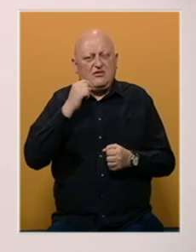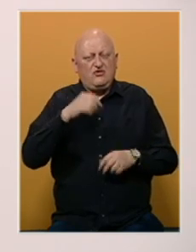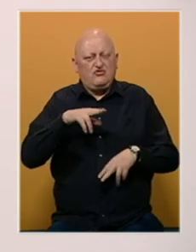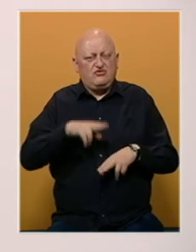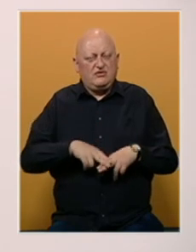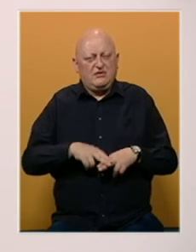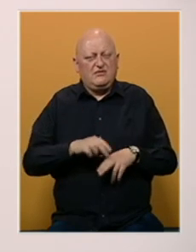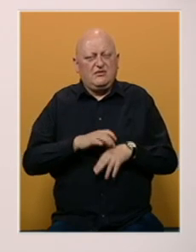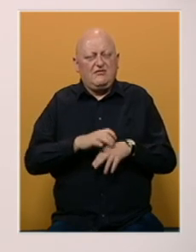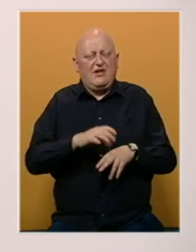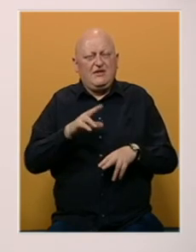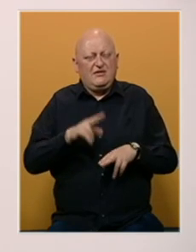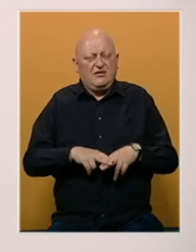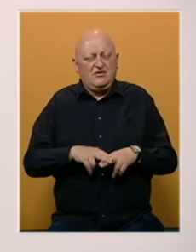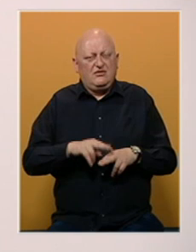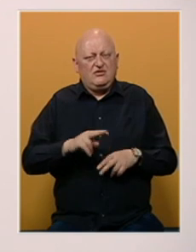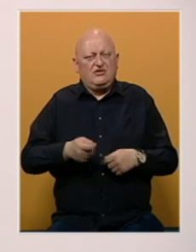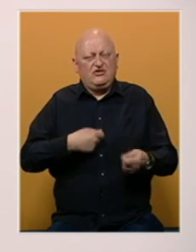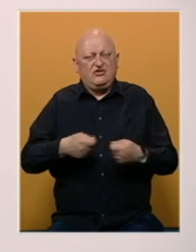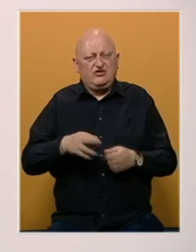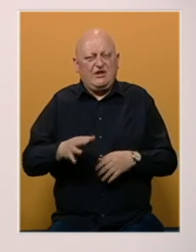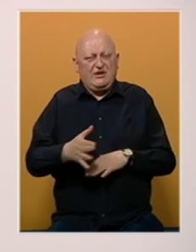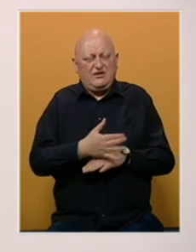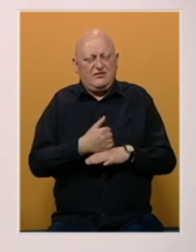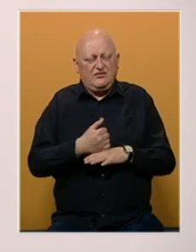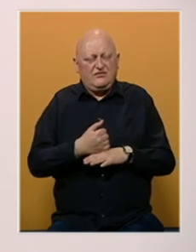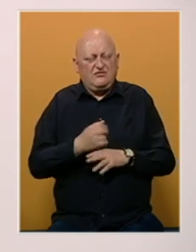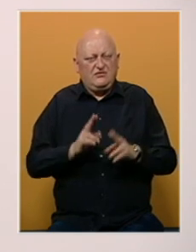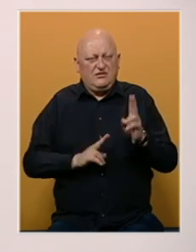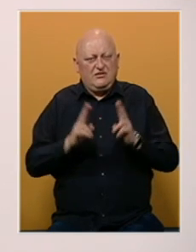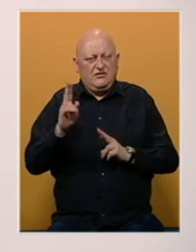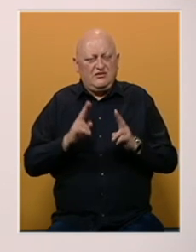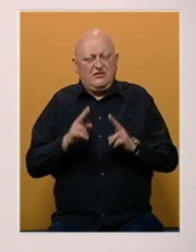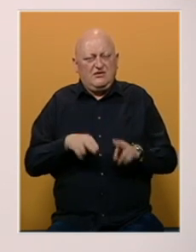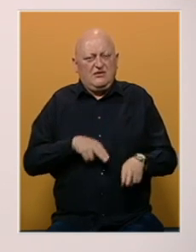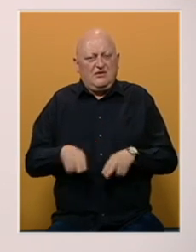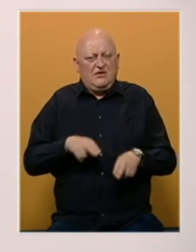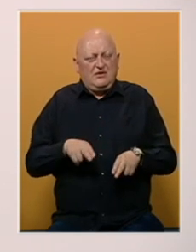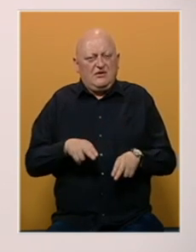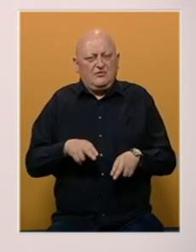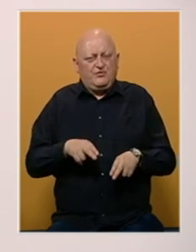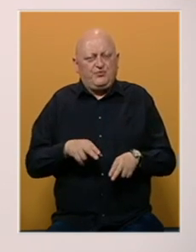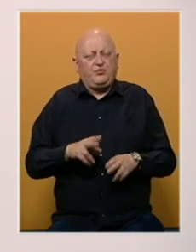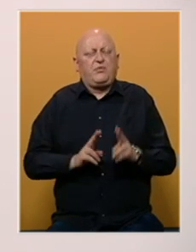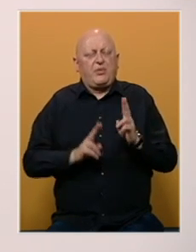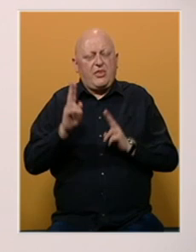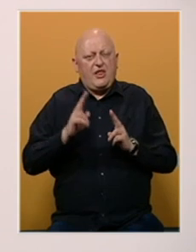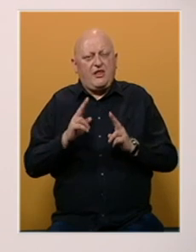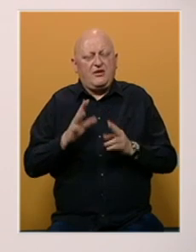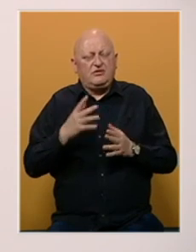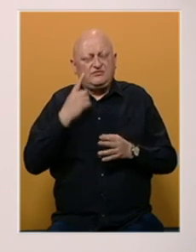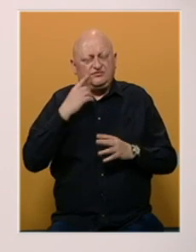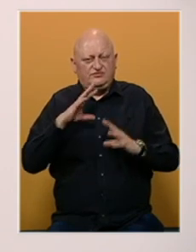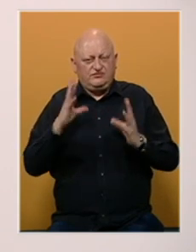prava, vladavina prava i tržišna ekonomija. Na sastanku sa ministricom smo se suglasili oko namjere